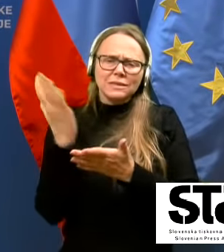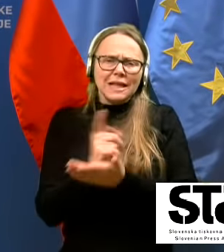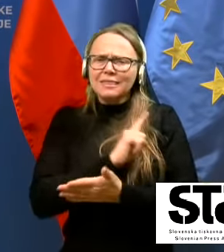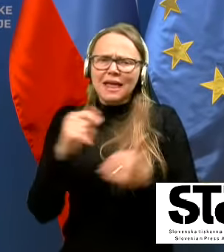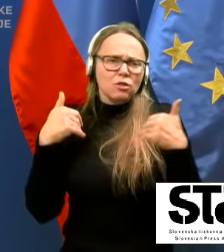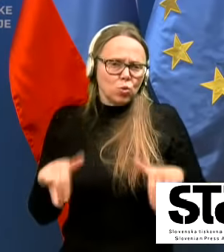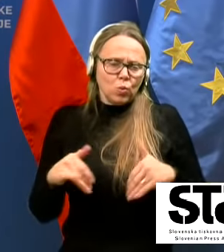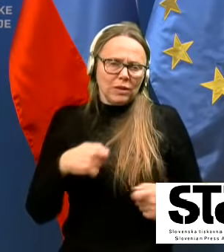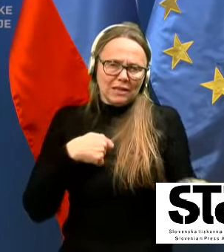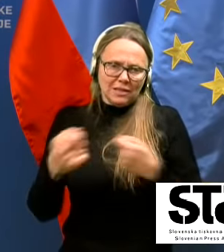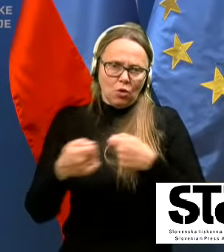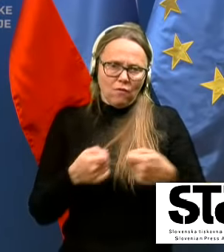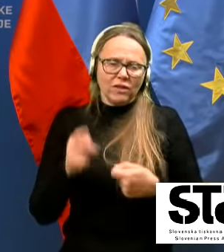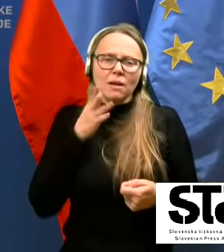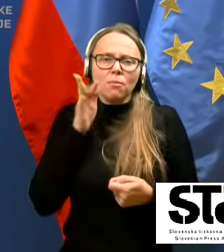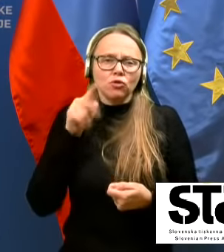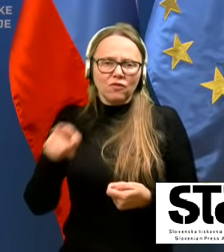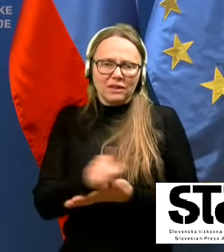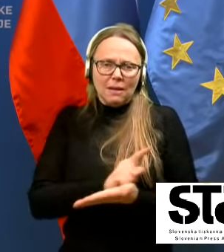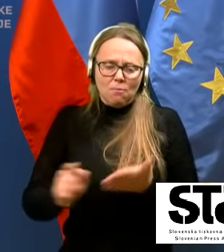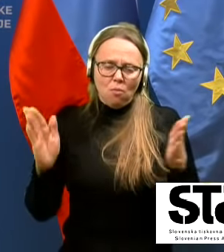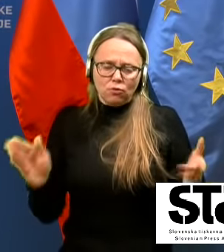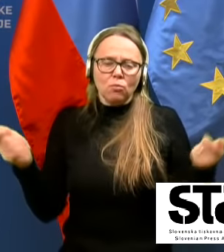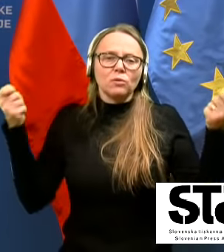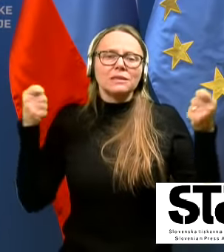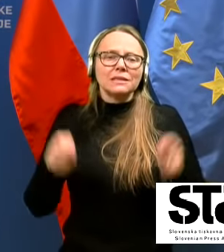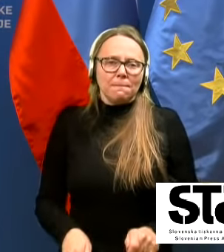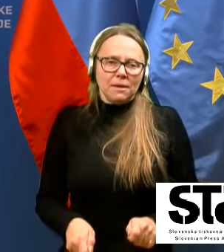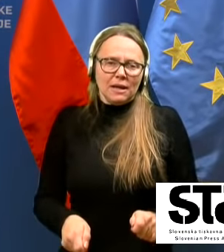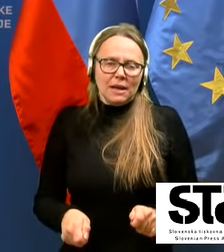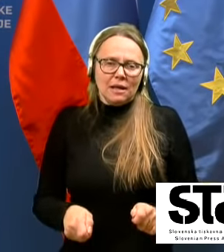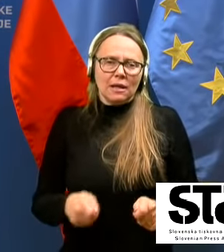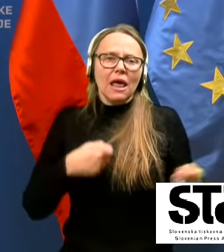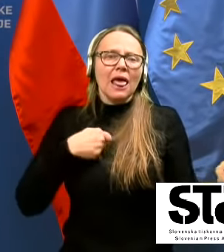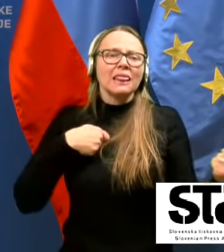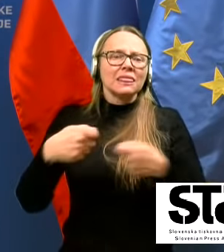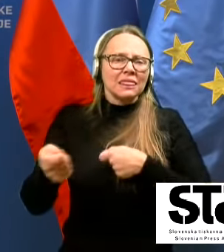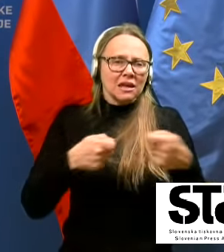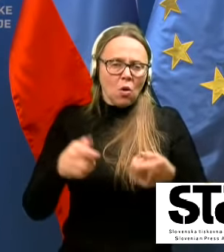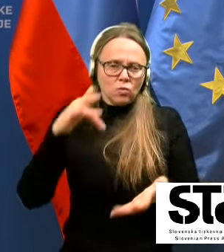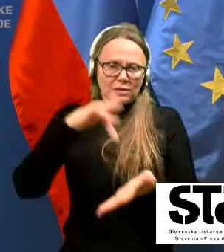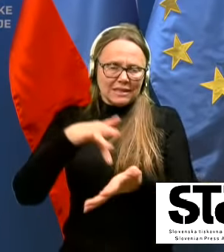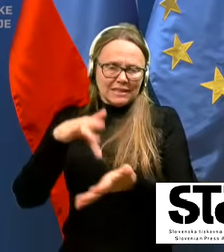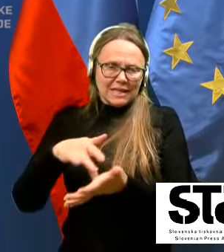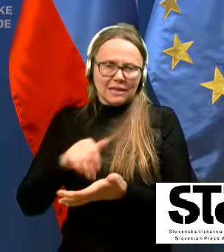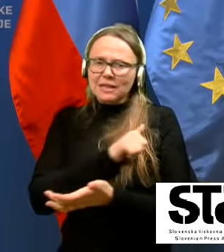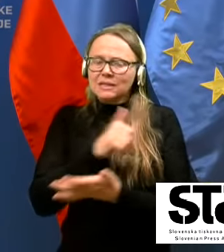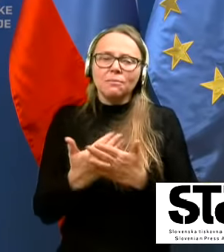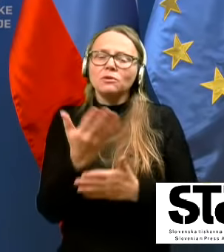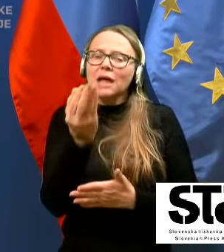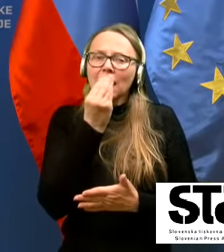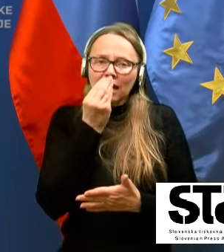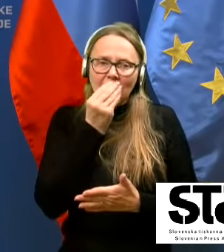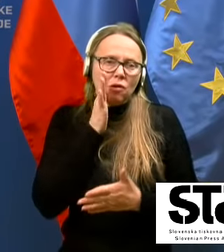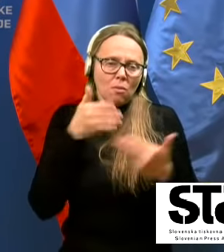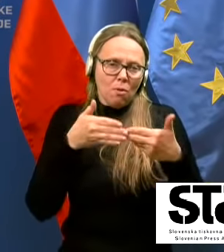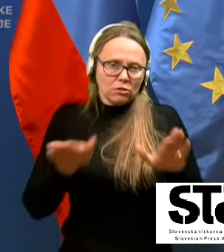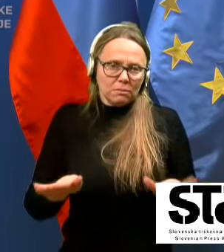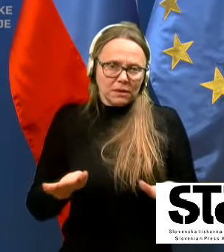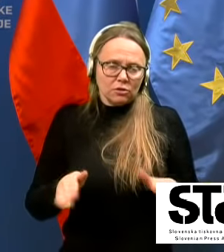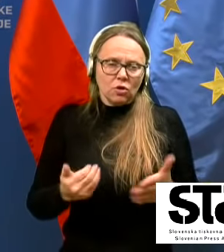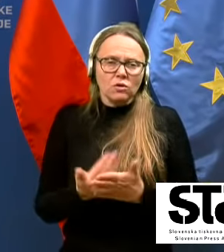bodo v tem obdobju zaprle, trgovski centri, razen se vede za hrano, za